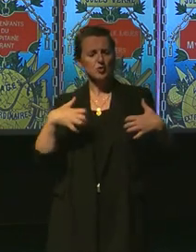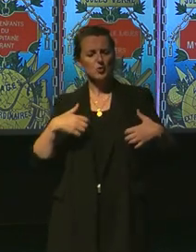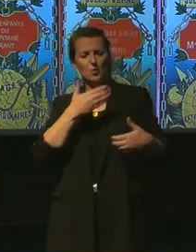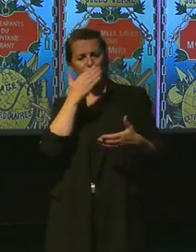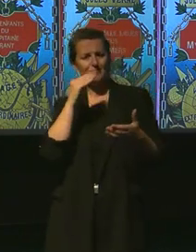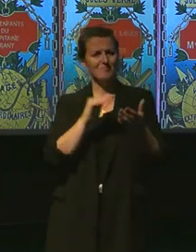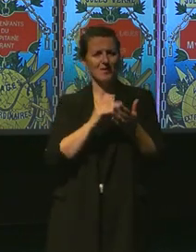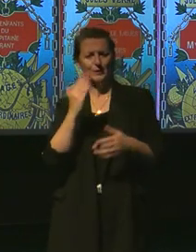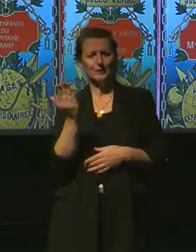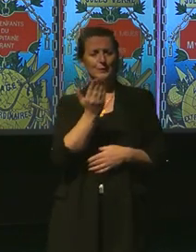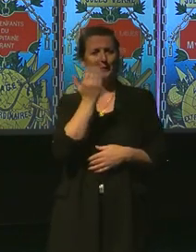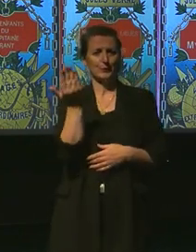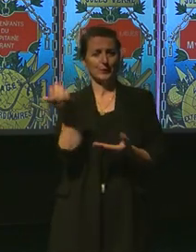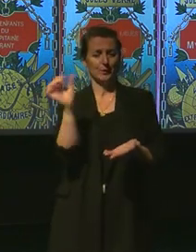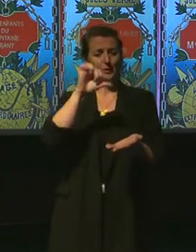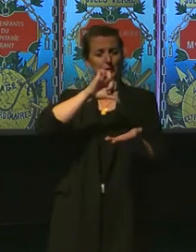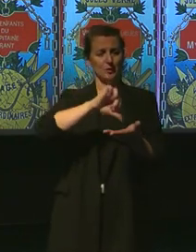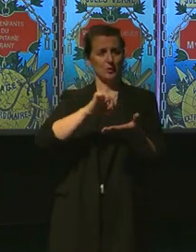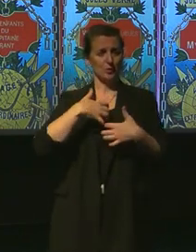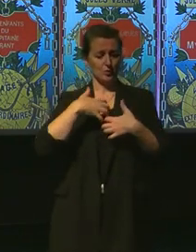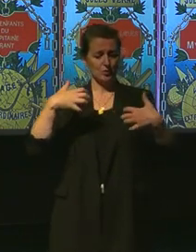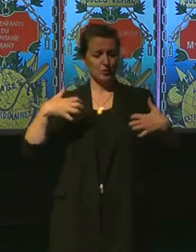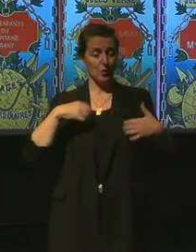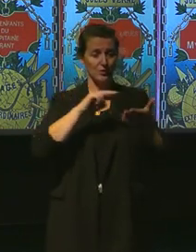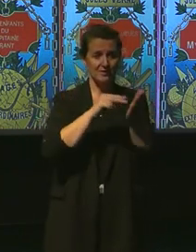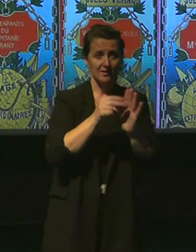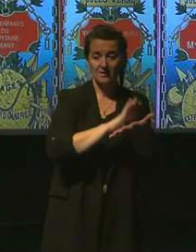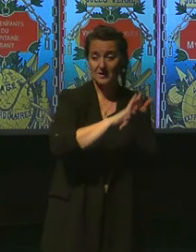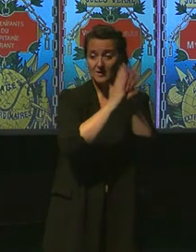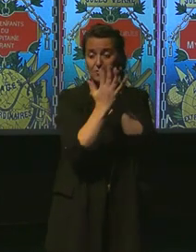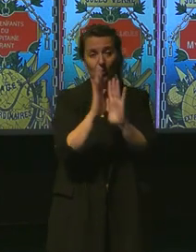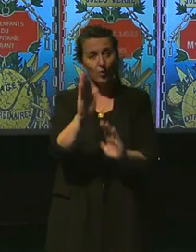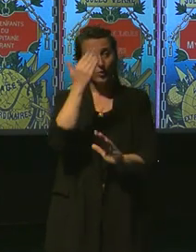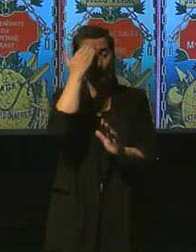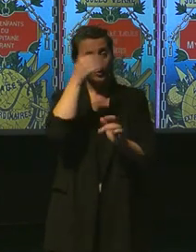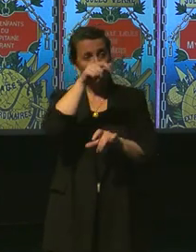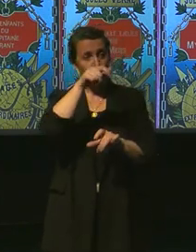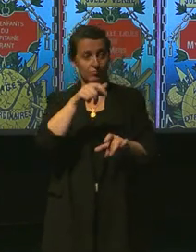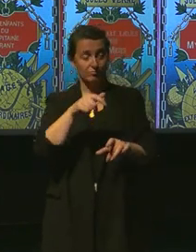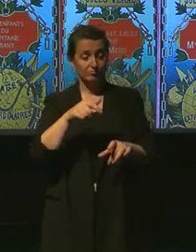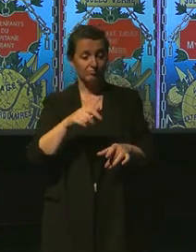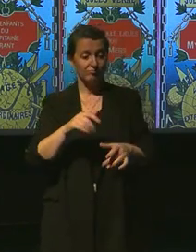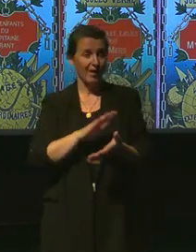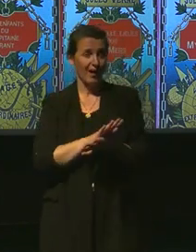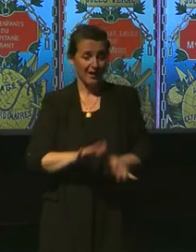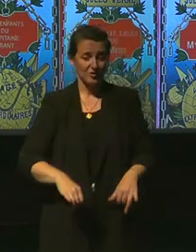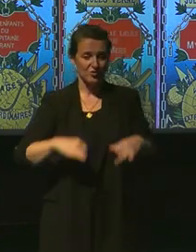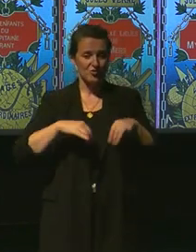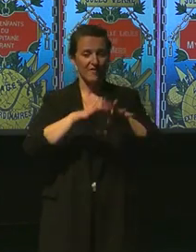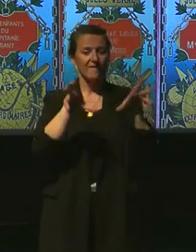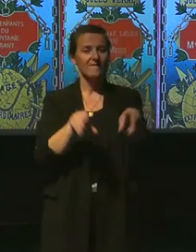peu le centre des sciences techniques de l'évolution, en tout cas. Et notamment, il a connu, quand il était jeune, la famille Arago.